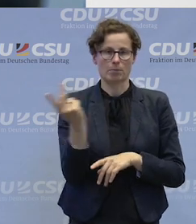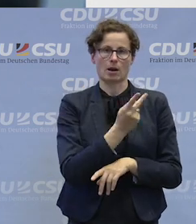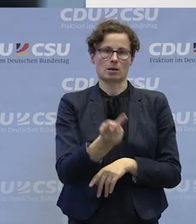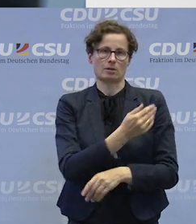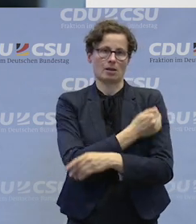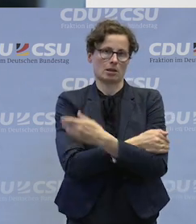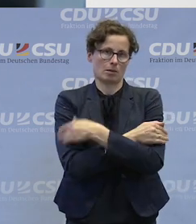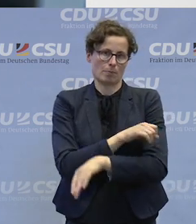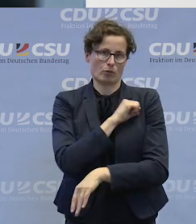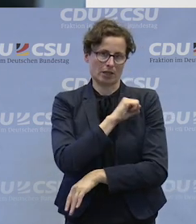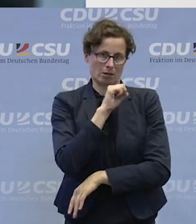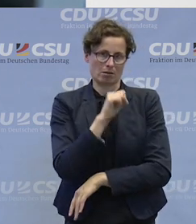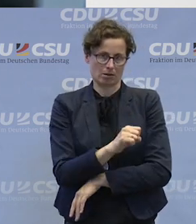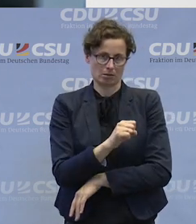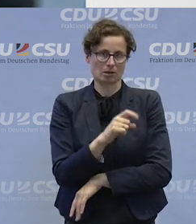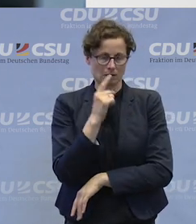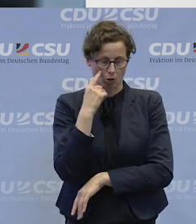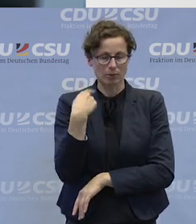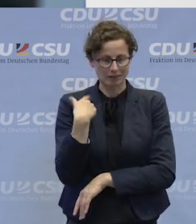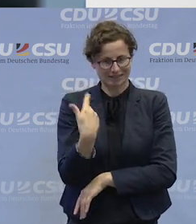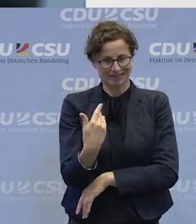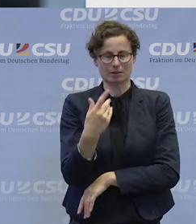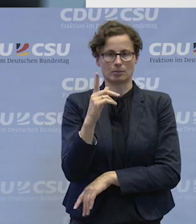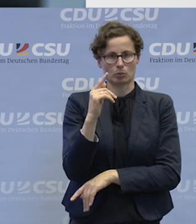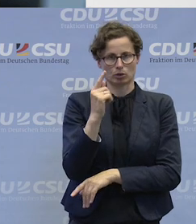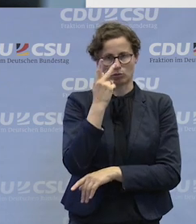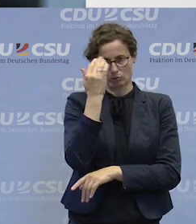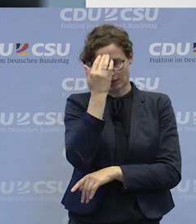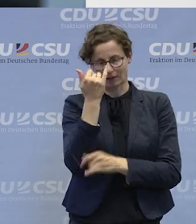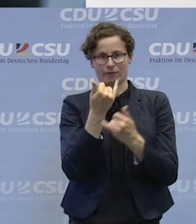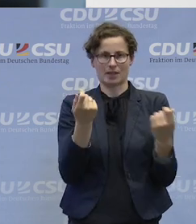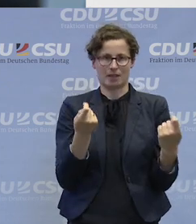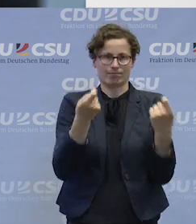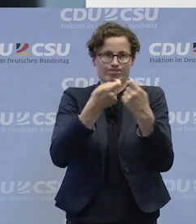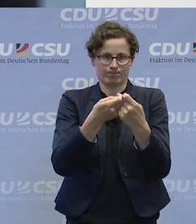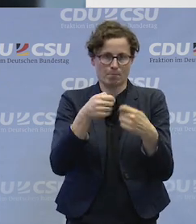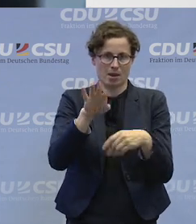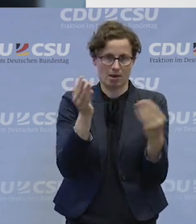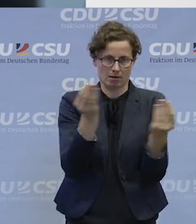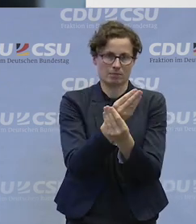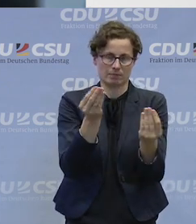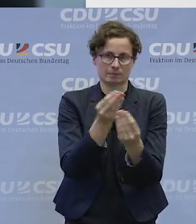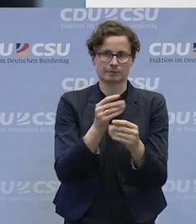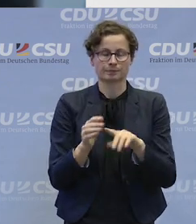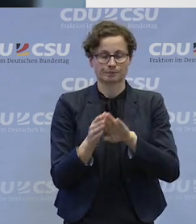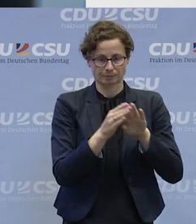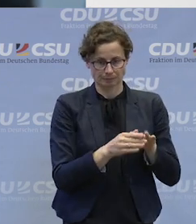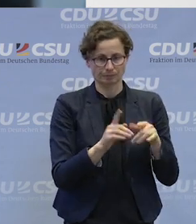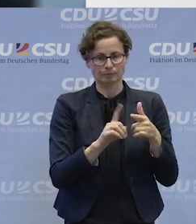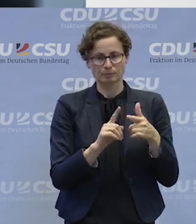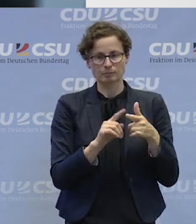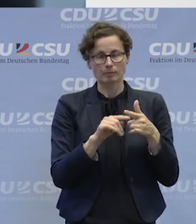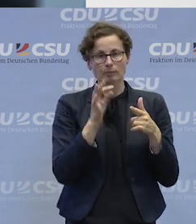sein kann. Ich glaube, das ist ein Punkt, den müssen wir wirklich angehen an der Stelle. Und ich glaube, ein zweiter Punkt, und das wäre meine zweite Frage